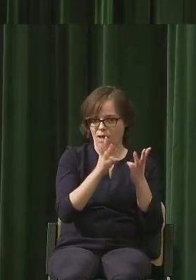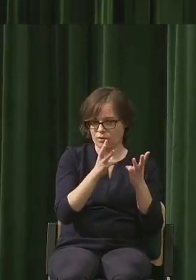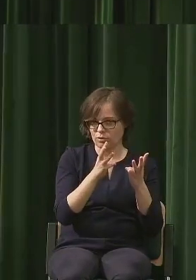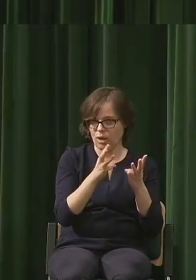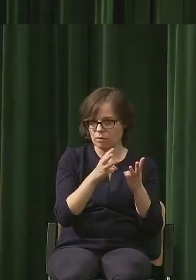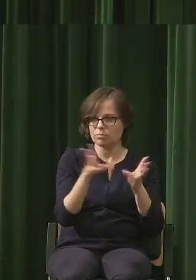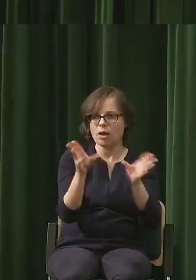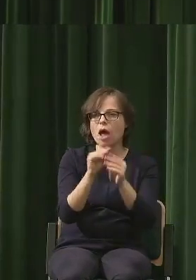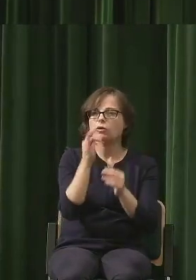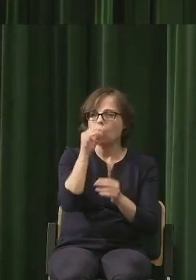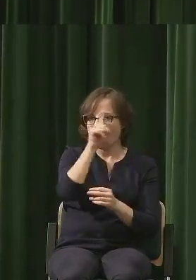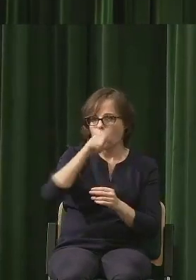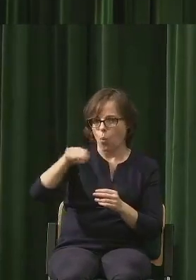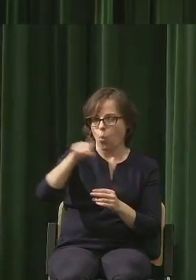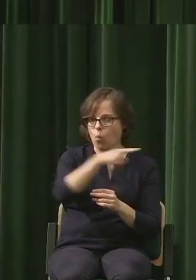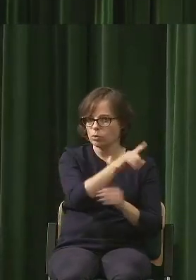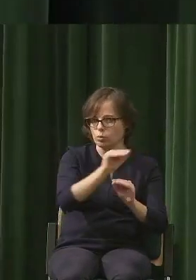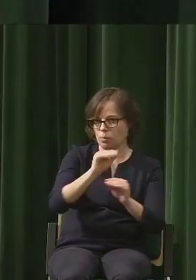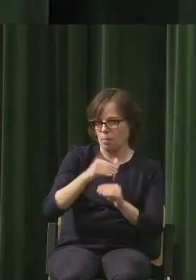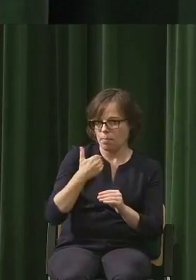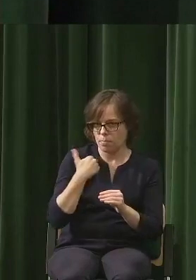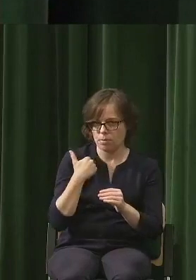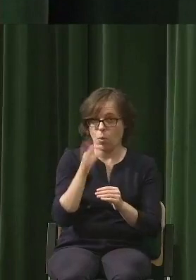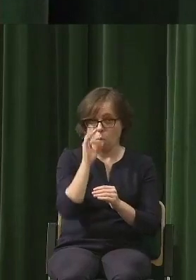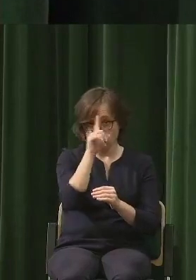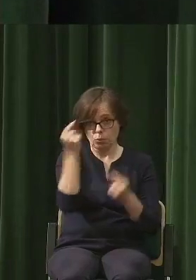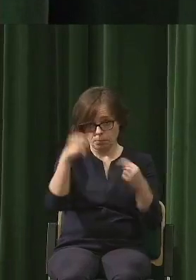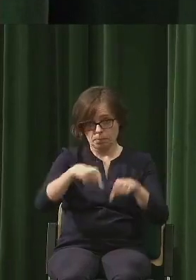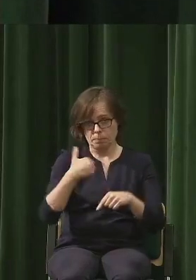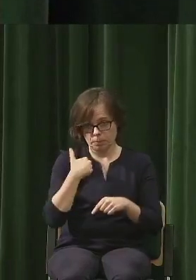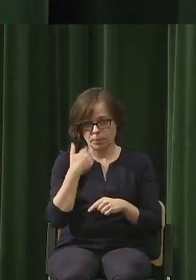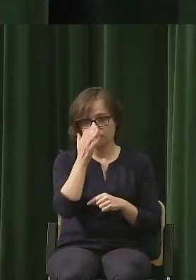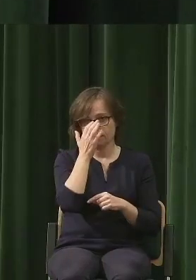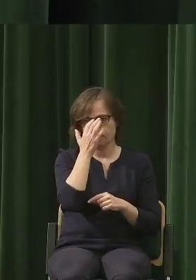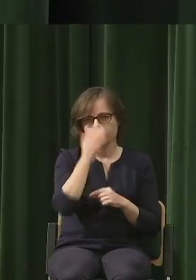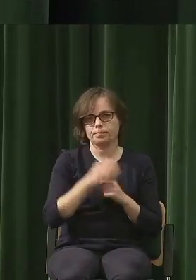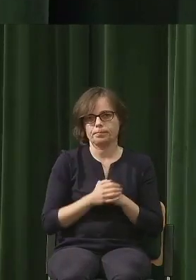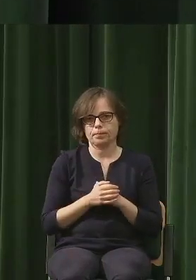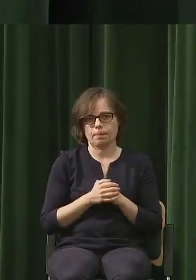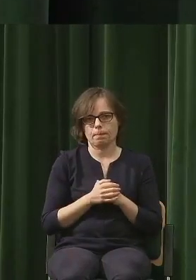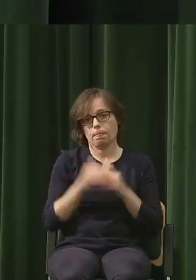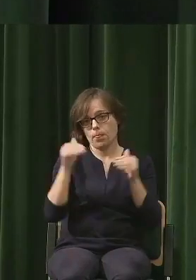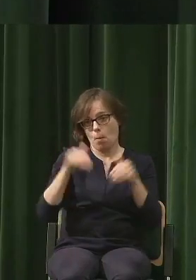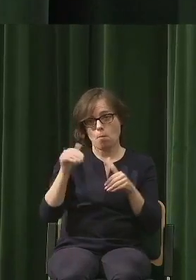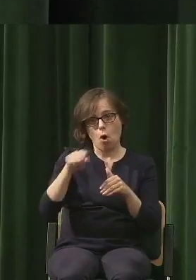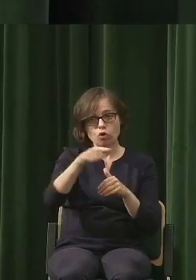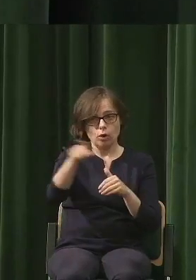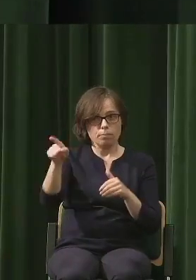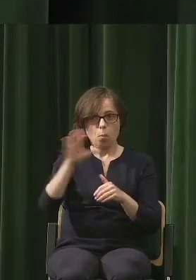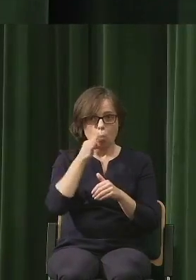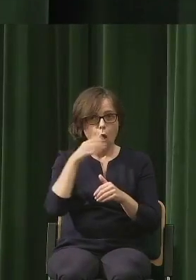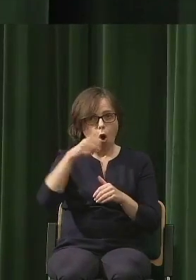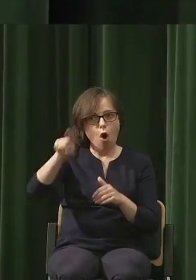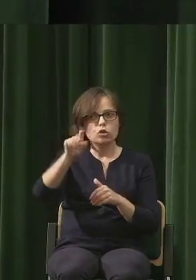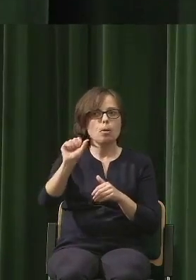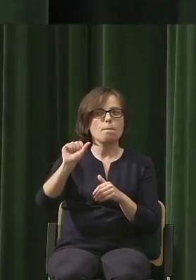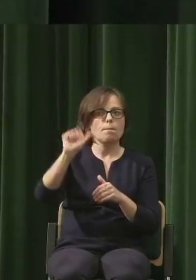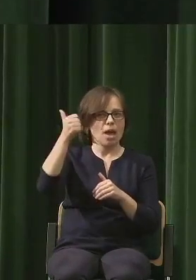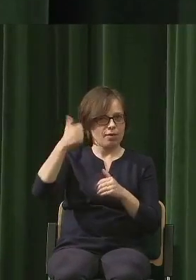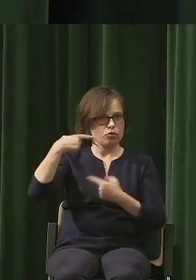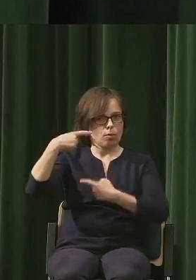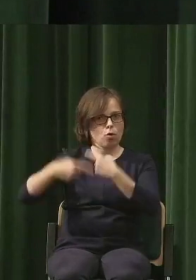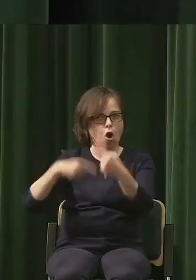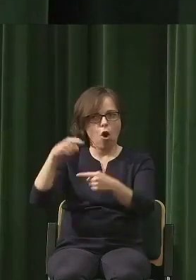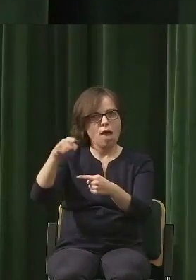z młodymi ludźmi. Młode pokolenie tu też się pojawiło, jako być może to pierwsze, które nie ma już perspektywy, że